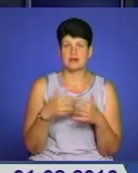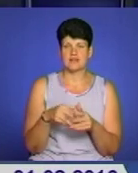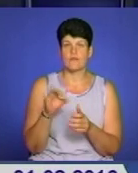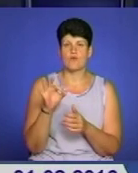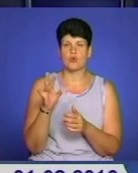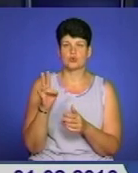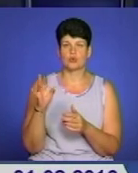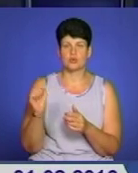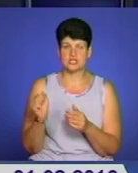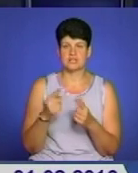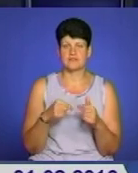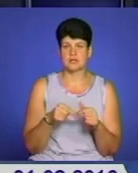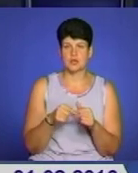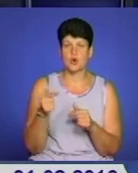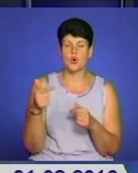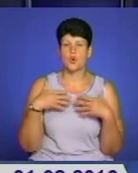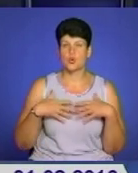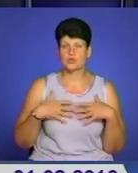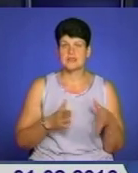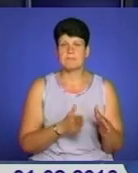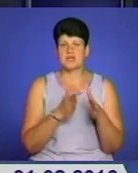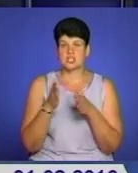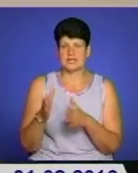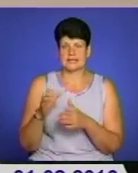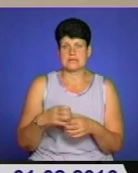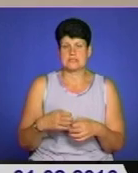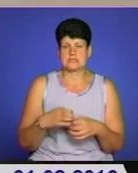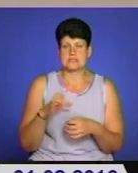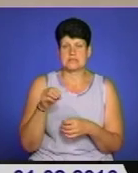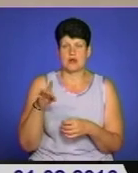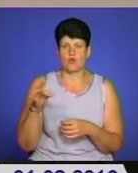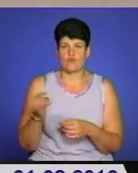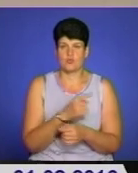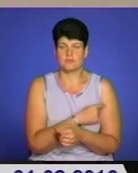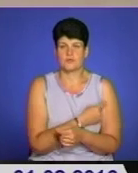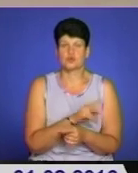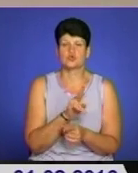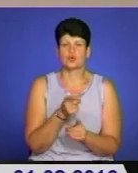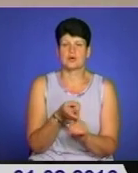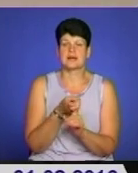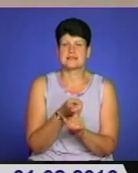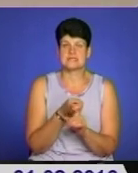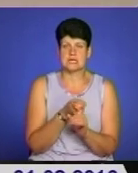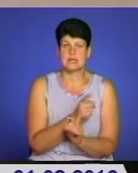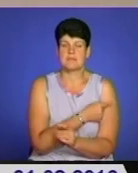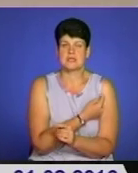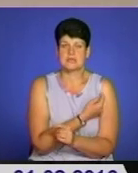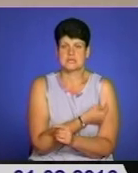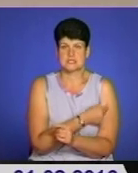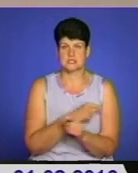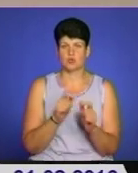відділення. Нагадаємо, Грузія перейшла на страхову медицину. Те, що стосується медицинських учреждень,